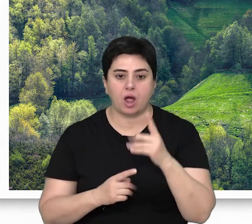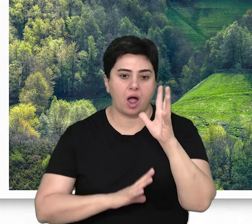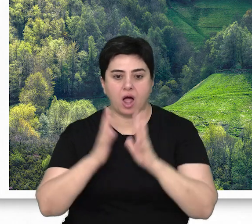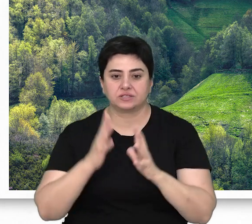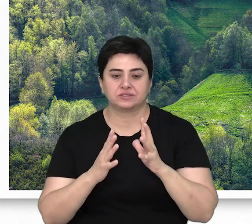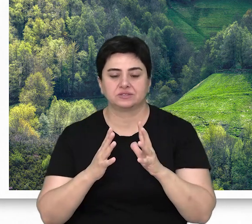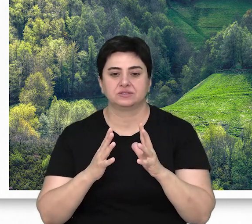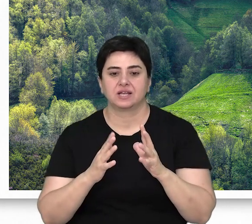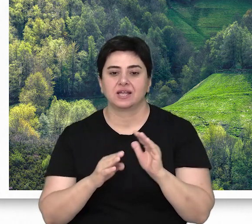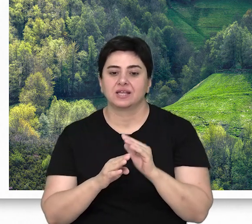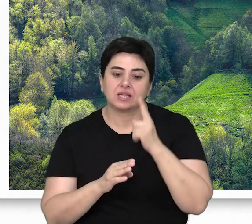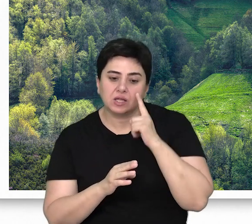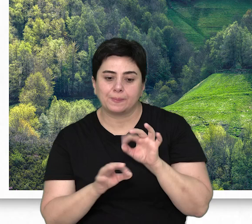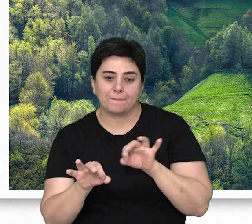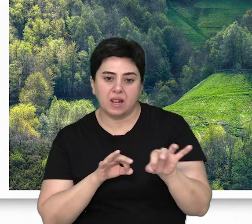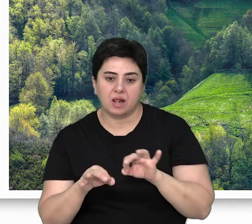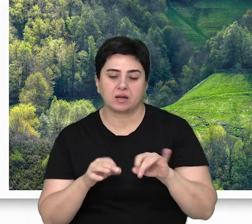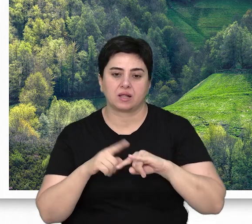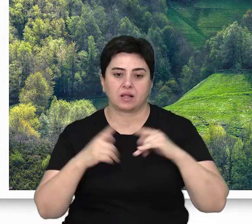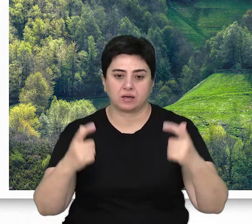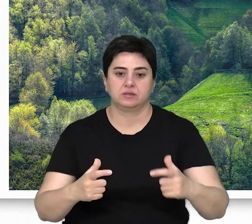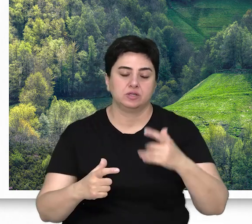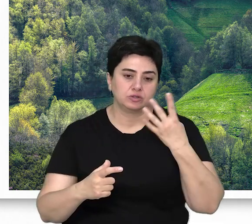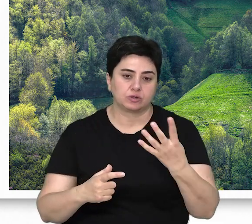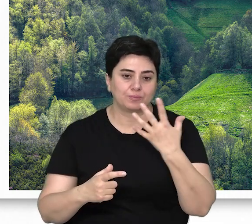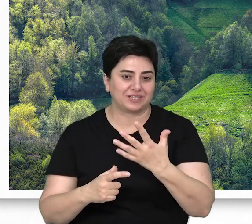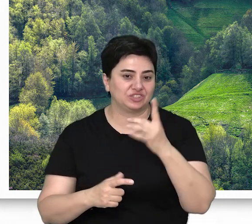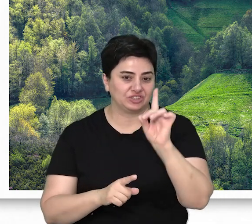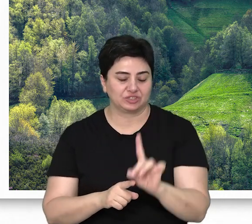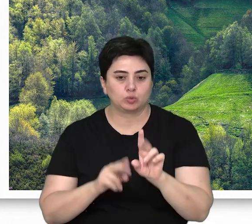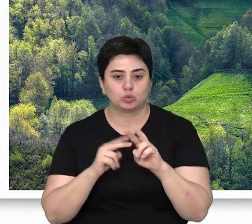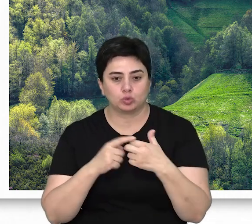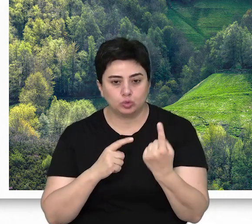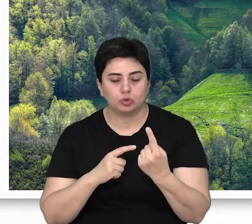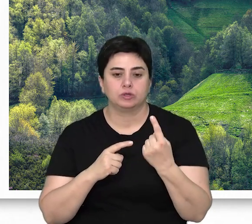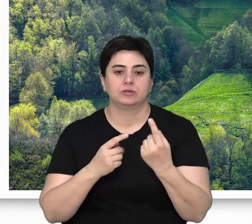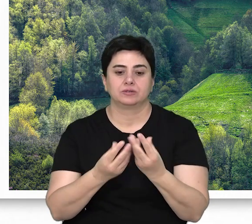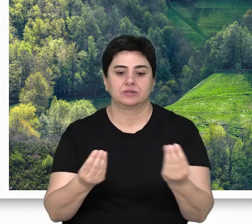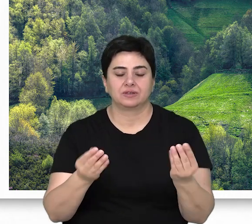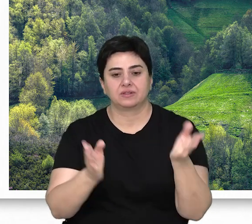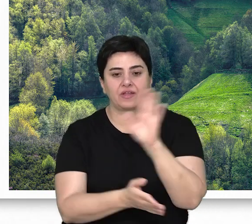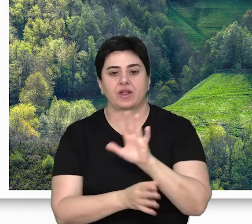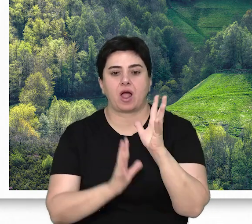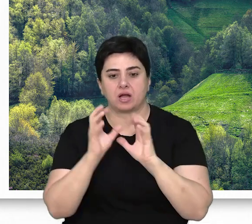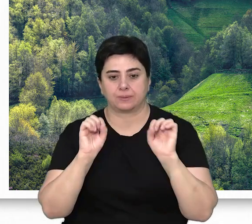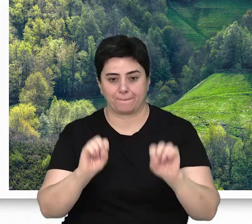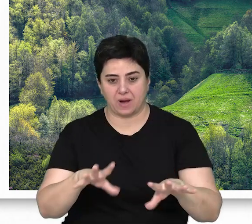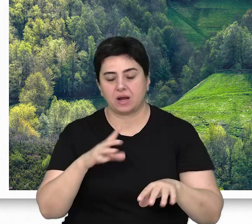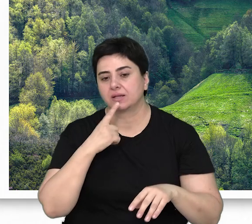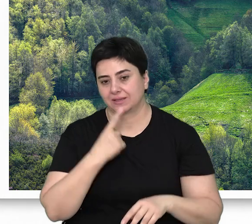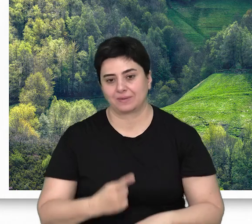deyişle ağacın cesametine göre hektarda 4 ila 5 dikili kuru ve bir o kadar da devrik ağaç